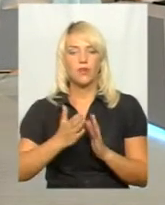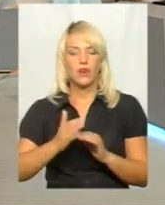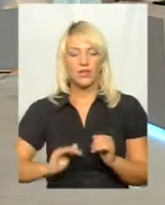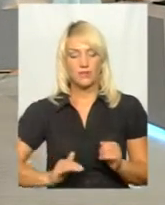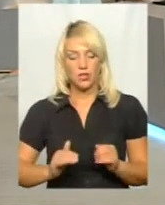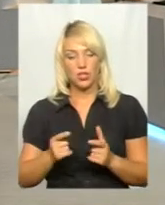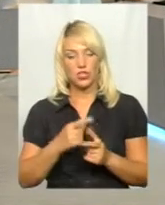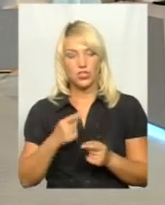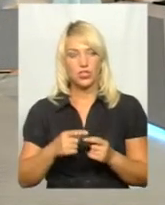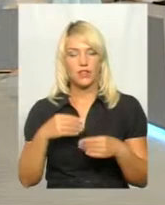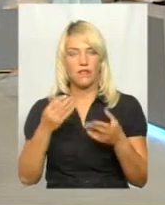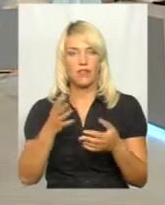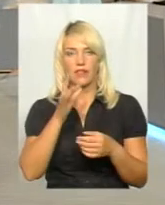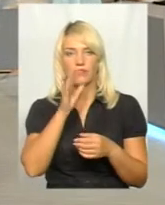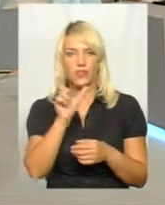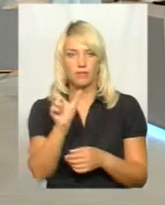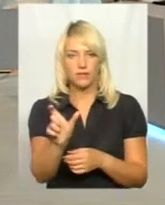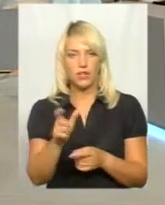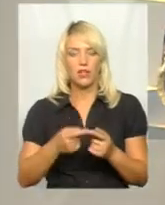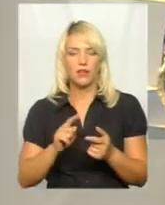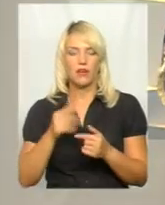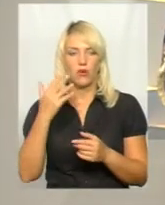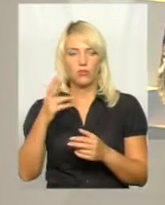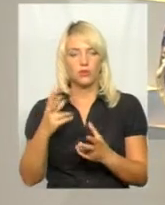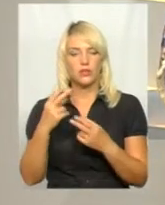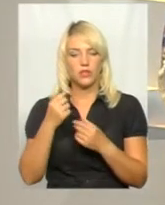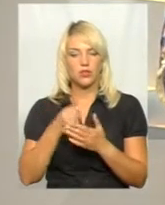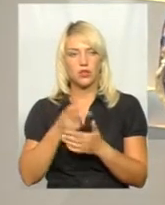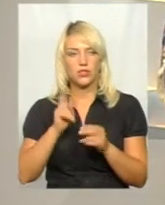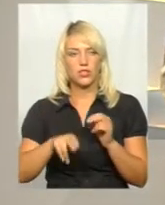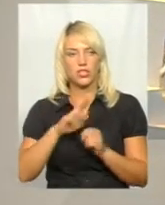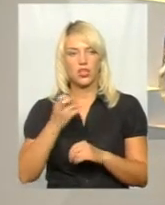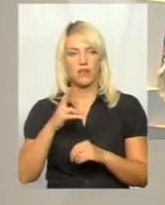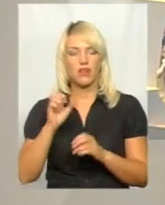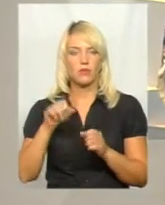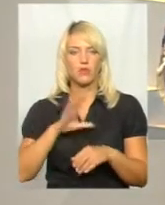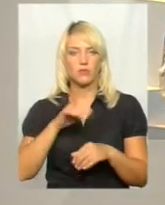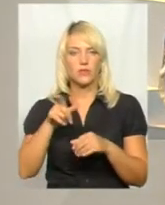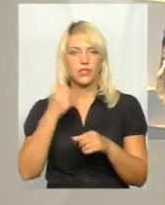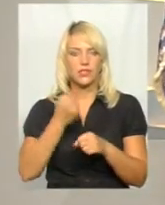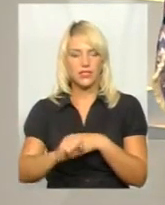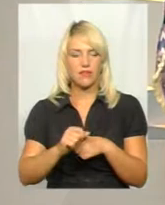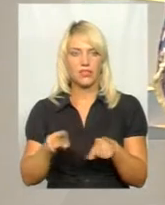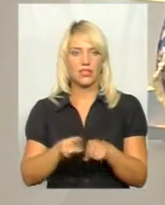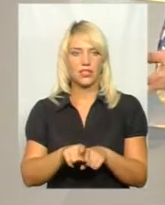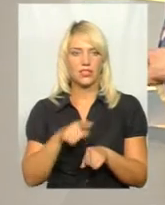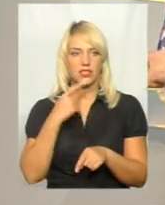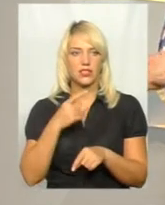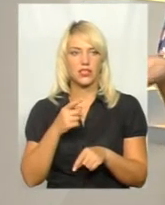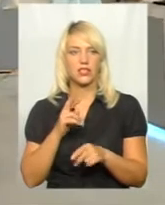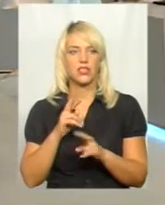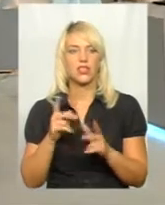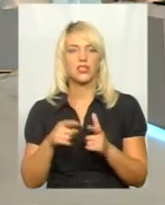ставили йому якісь межі? Тому що то він обіцяв до кінця червня, то йому, можливо, ставили такий рубіж, чи